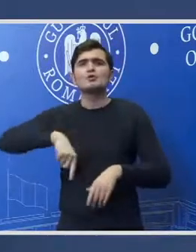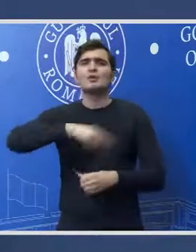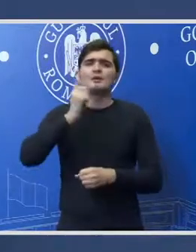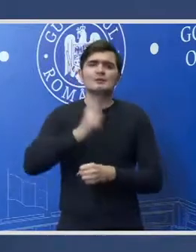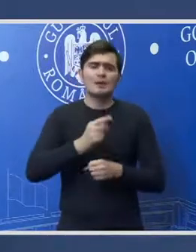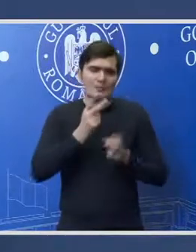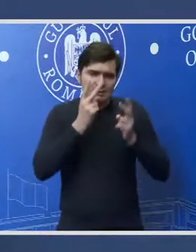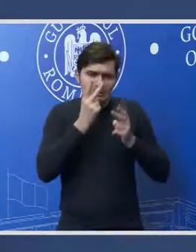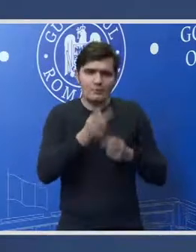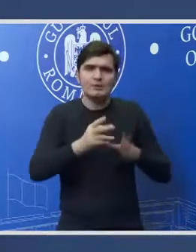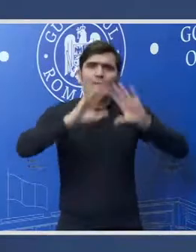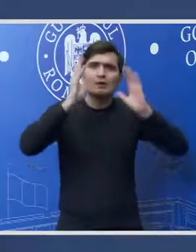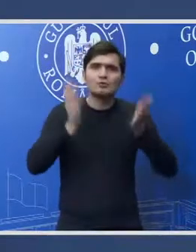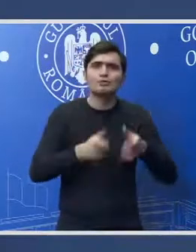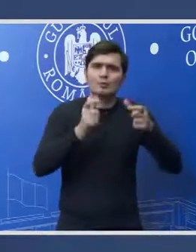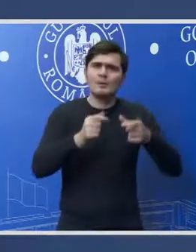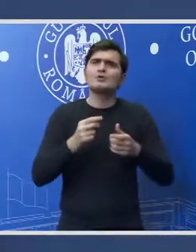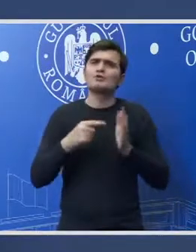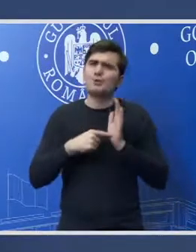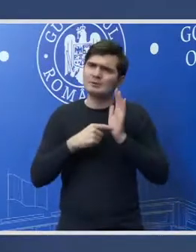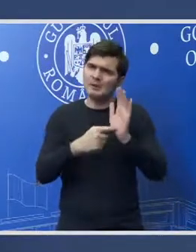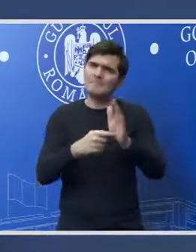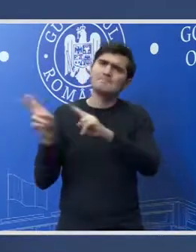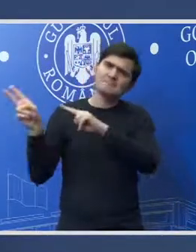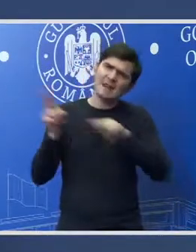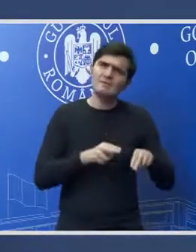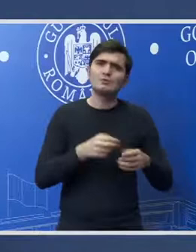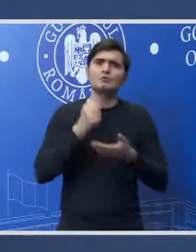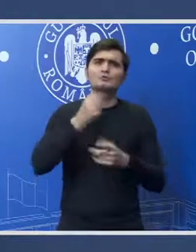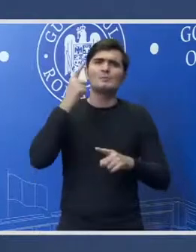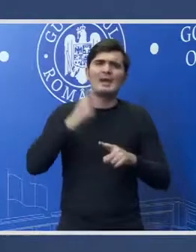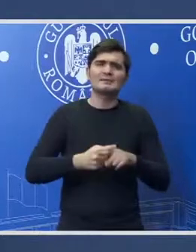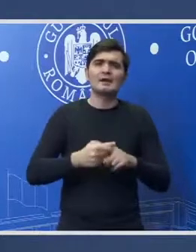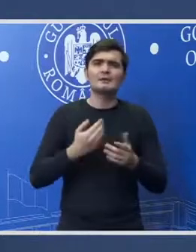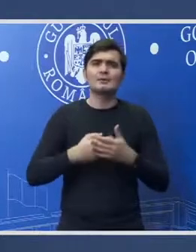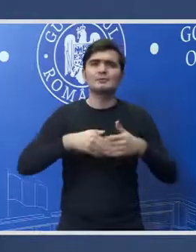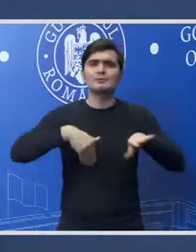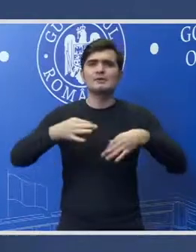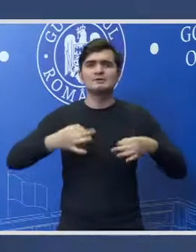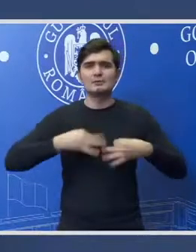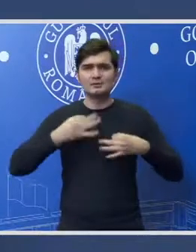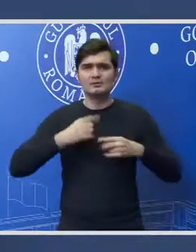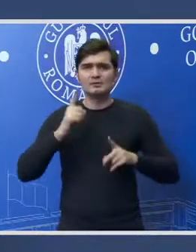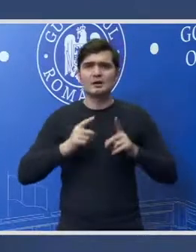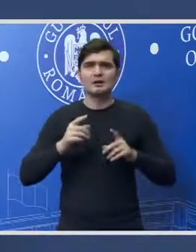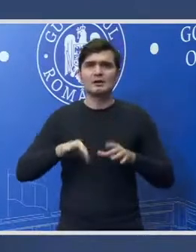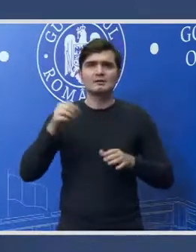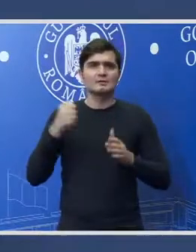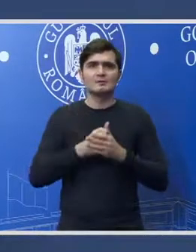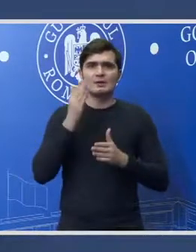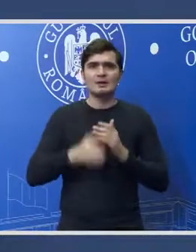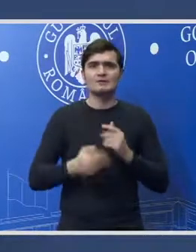o să revin cu suma exact pentru Ministerul Sănătății. Dacă o găsesc până la finalul discuției acum o să vă spun cât este la